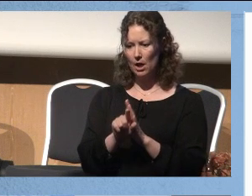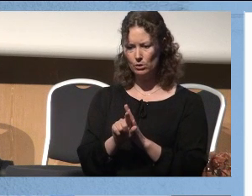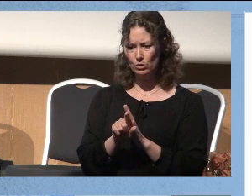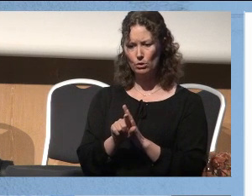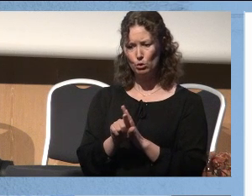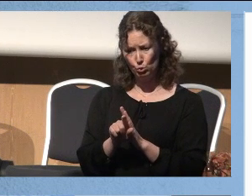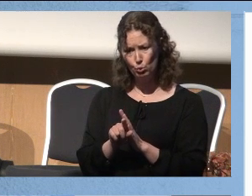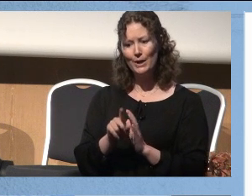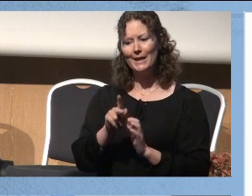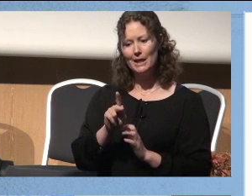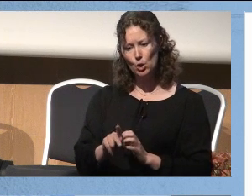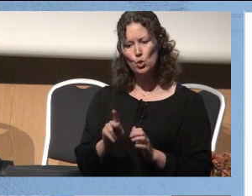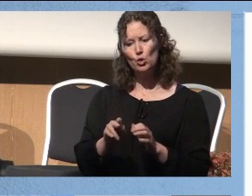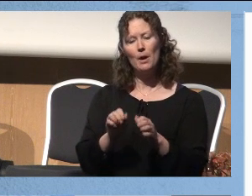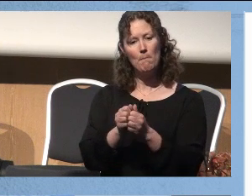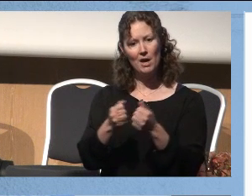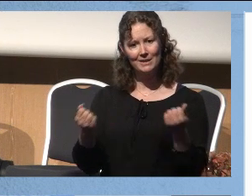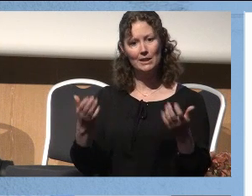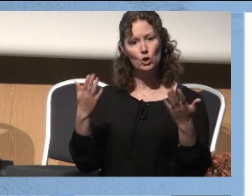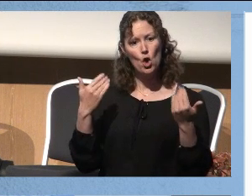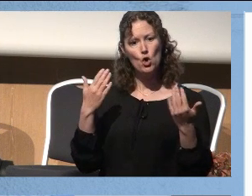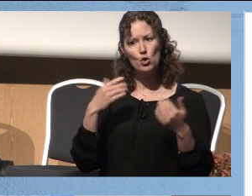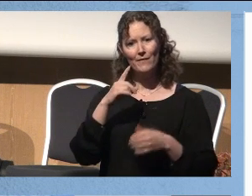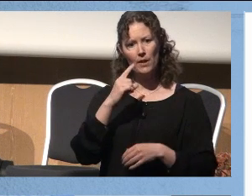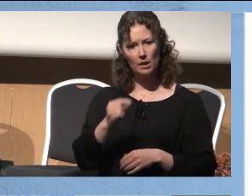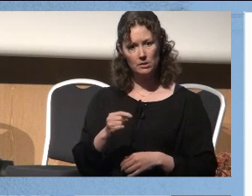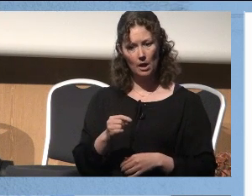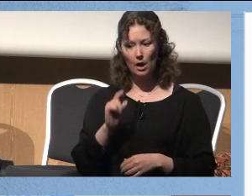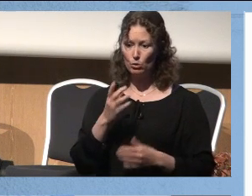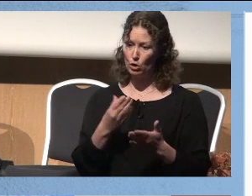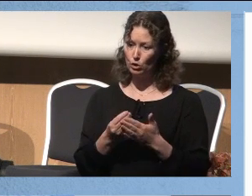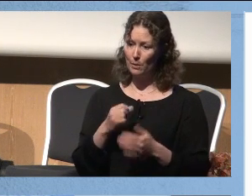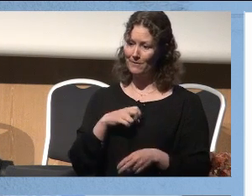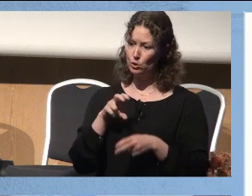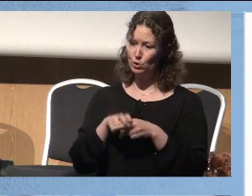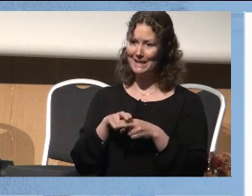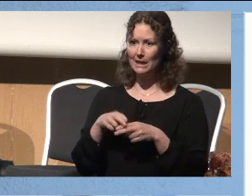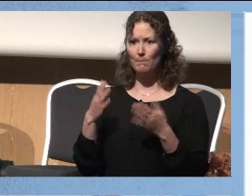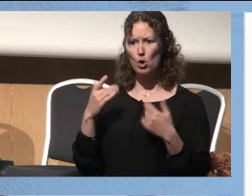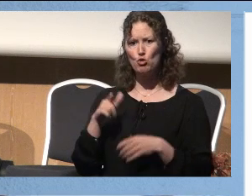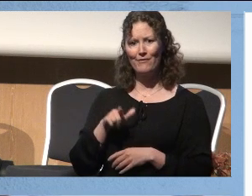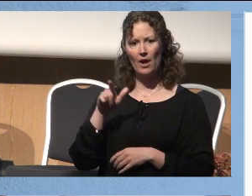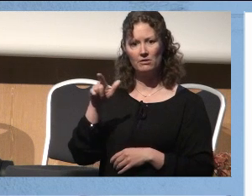salgs i kundemagasinet til Lufthansa. Du kan kjøpe det mens du sitter på Lufthansa-flyet.